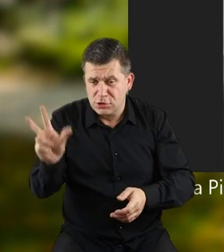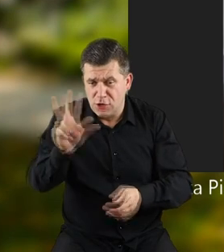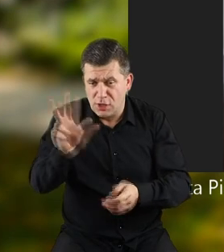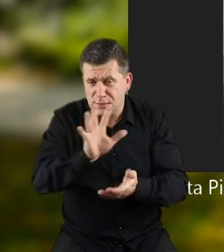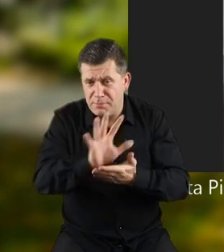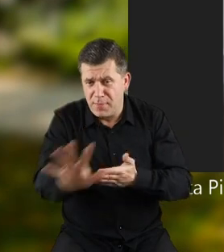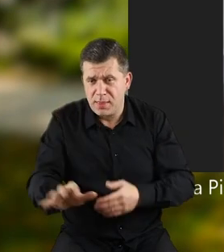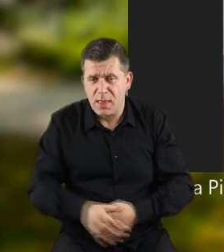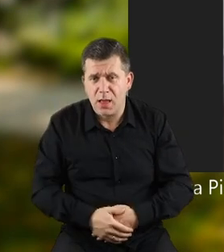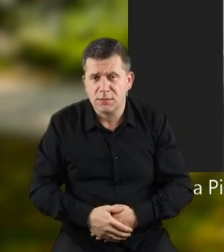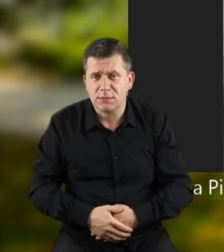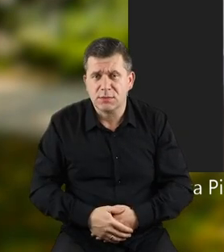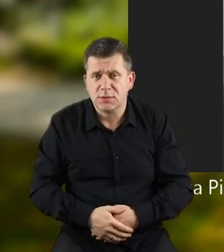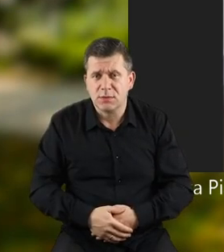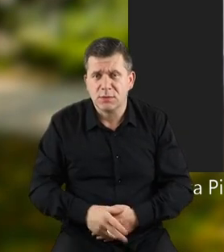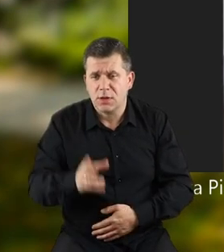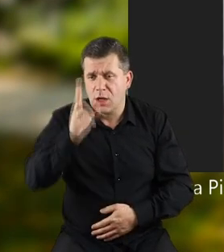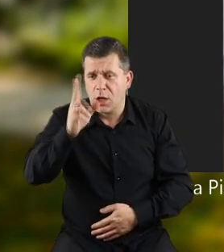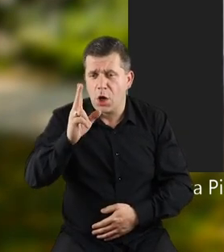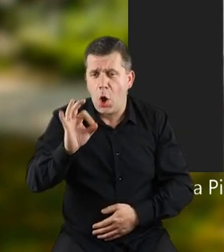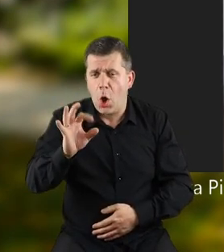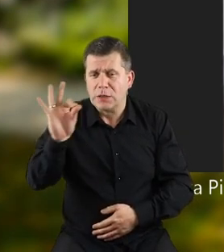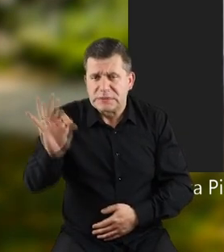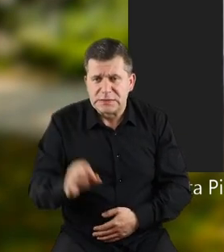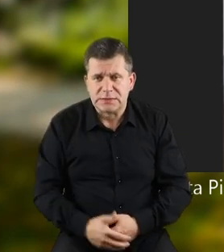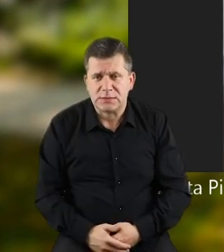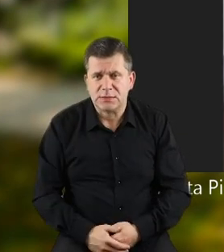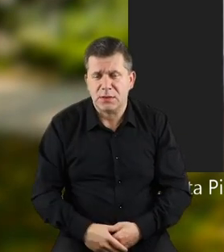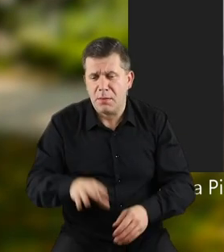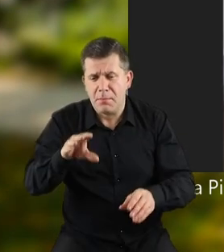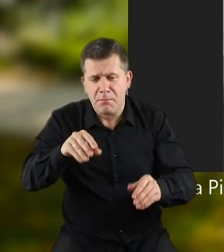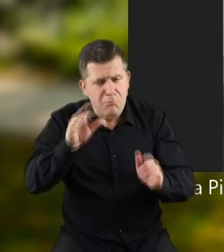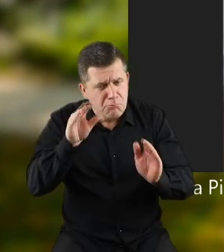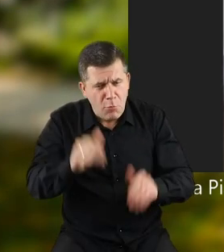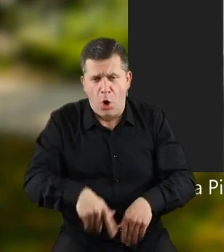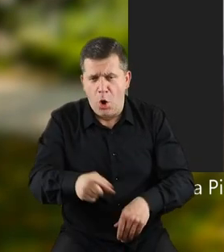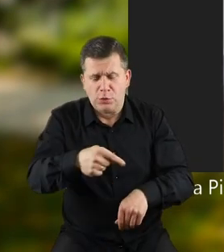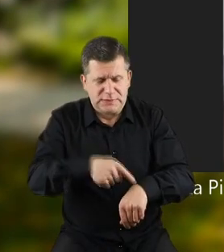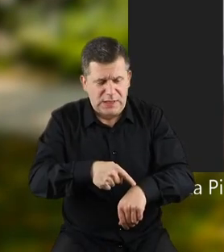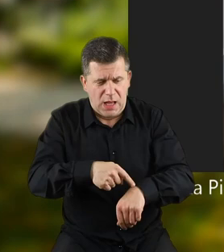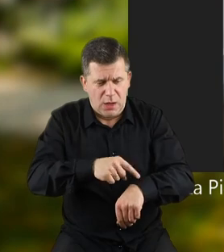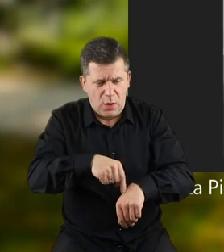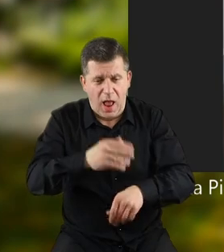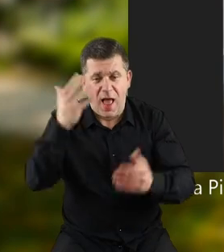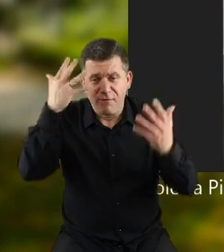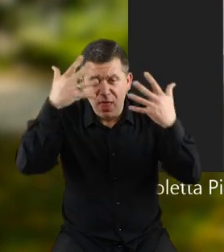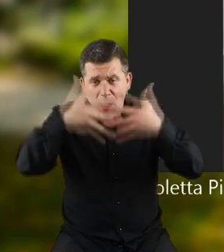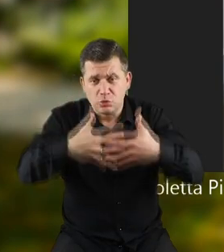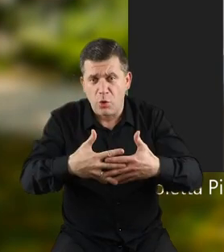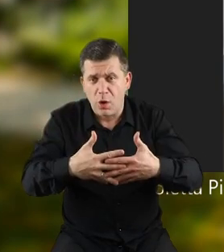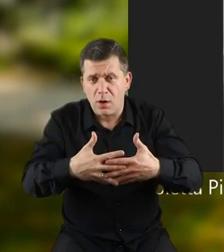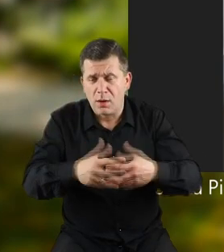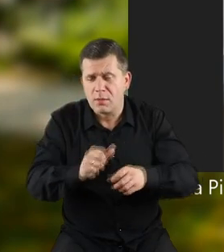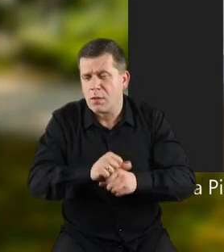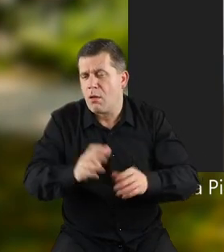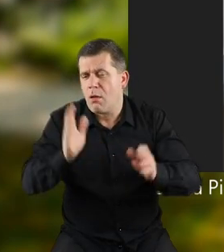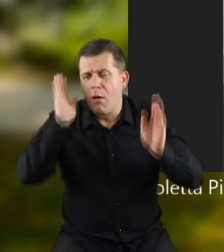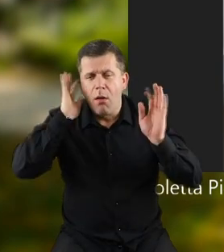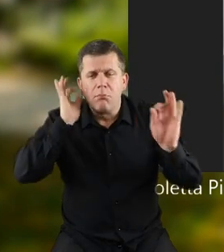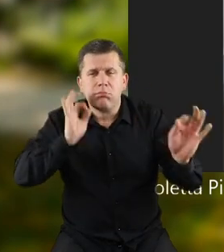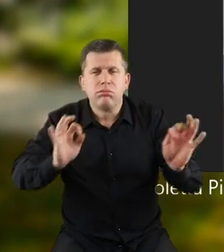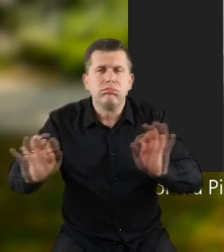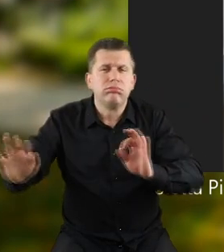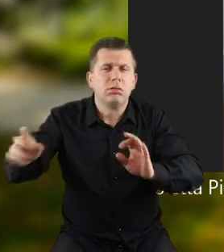że o trzeciej piętnaście zaczyna śpiewać kofi. I można sobie nastawić zegarek, a wieczorem jest taki